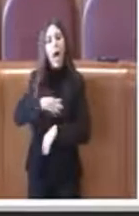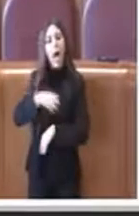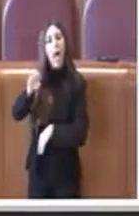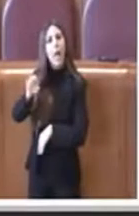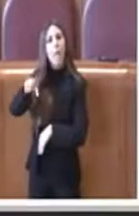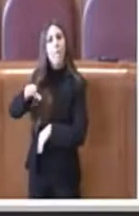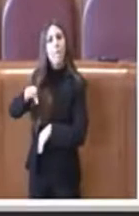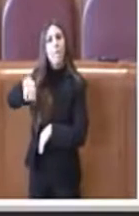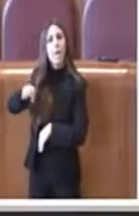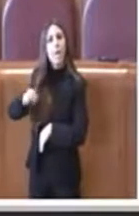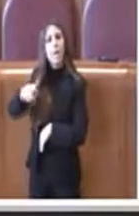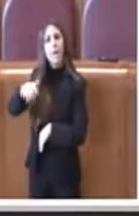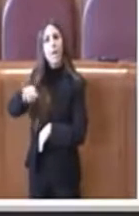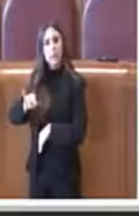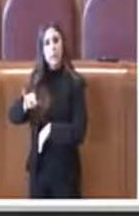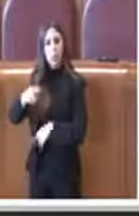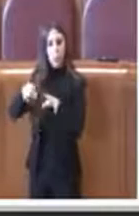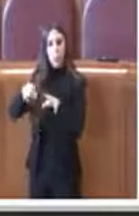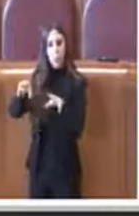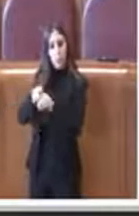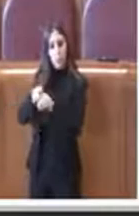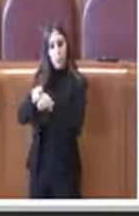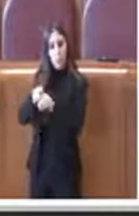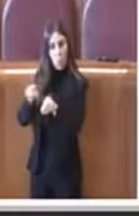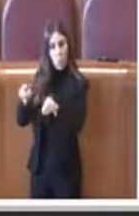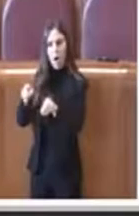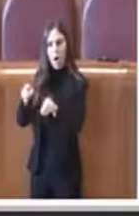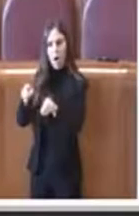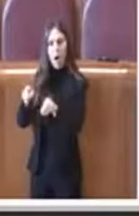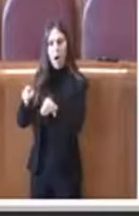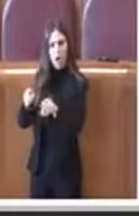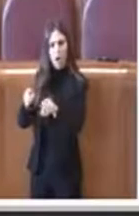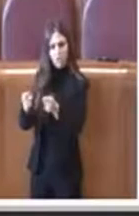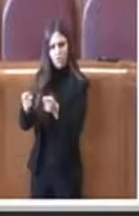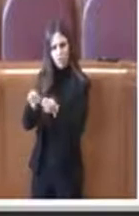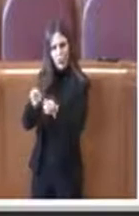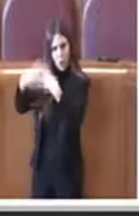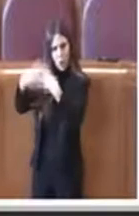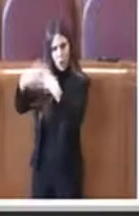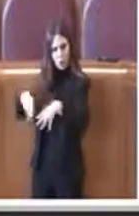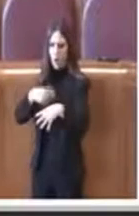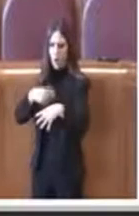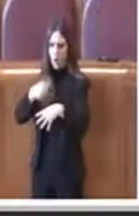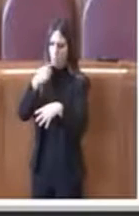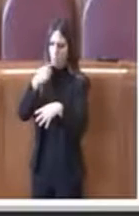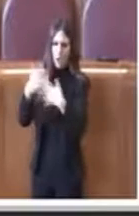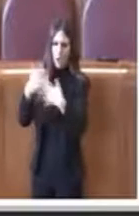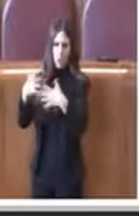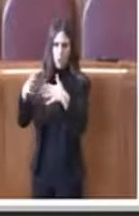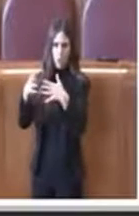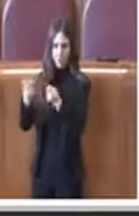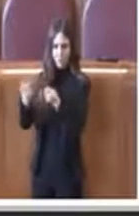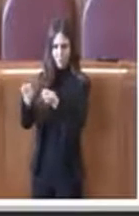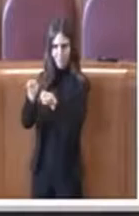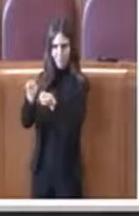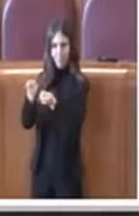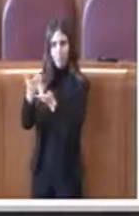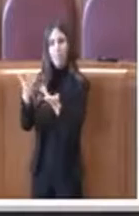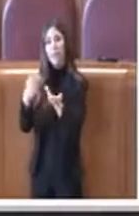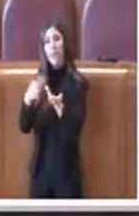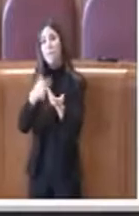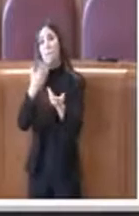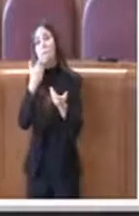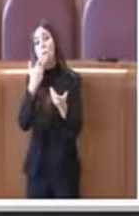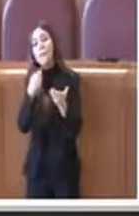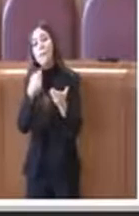e la Giunta hanno organizzato questa cabina di regia, se ne è parlato tanto ma io vorrei leggere le